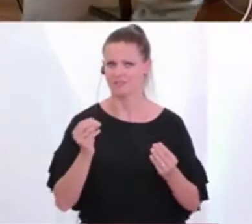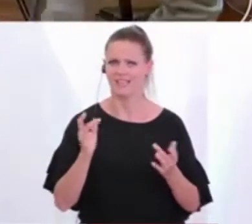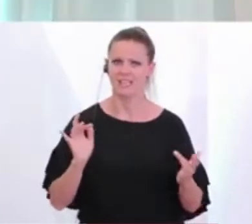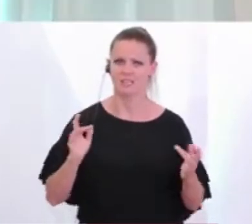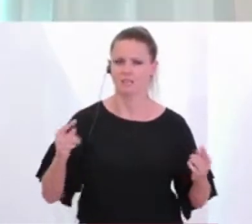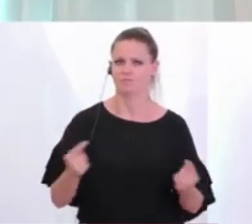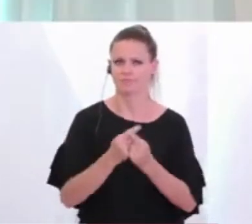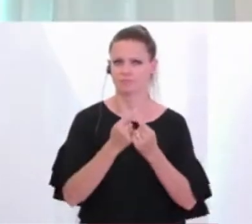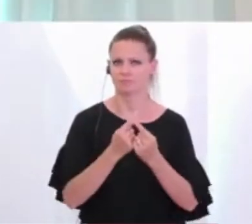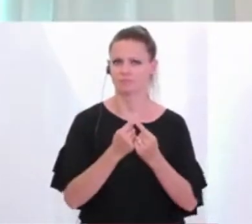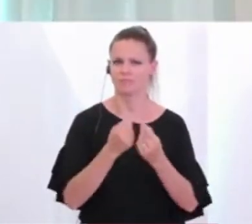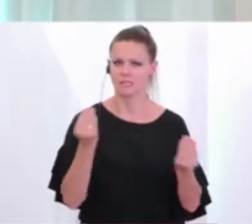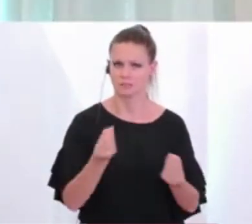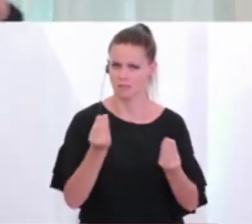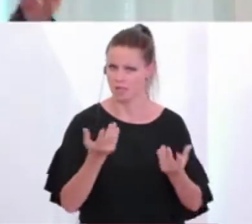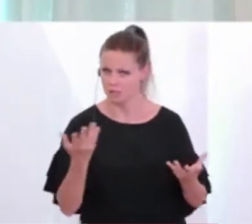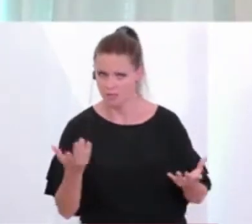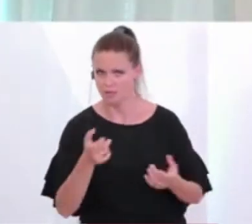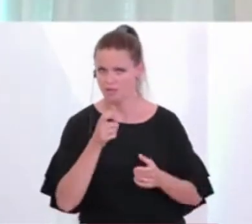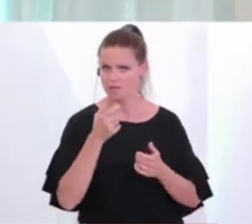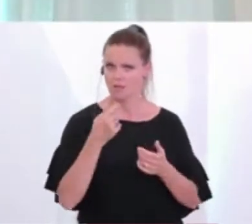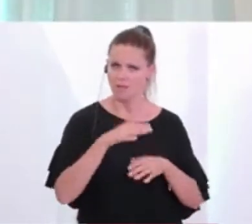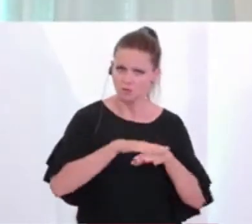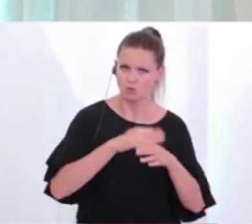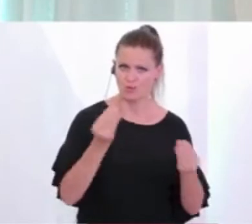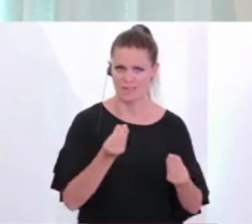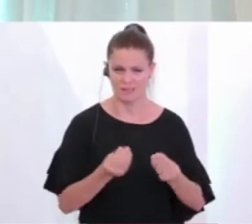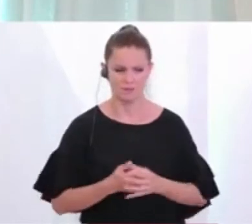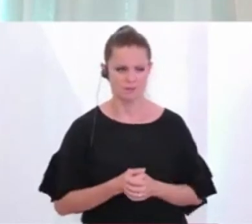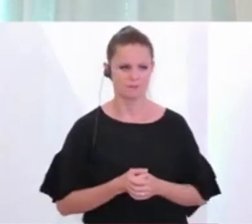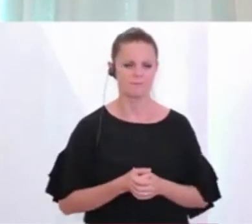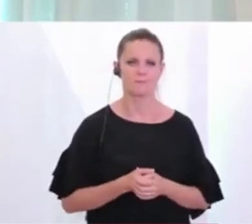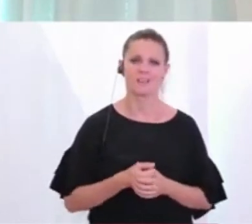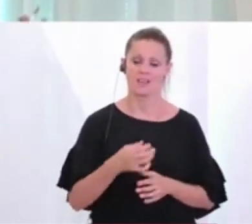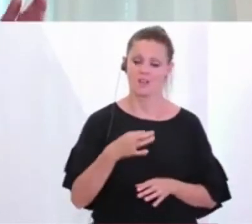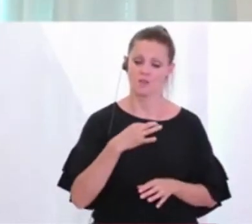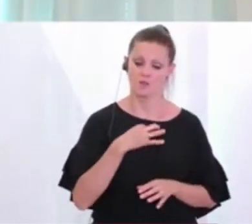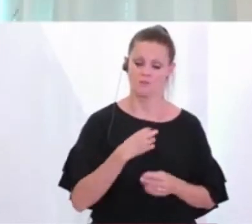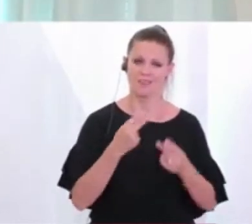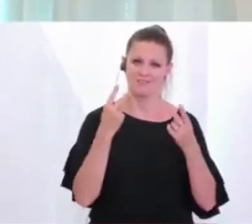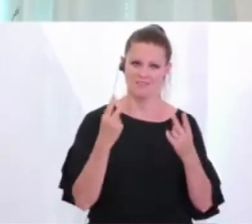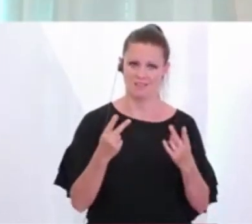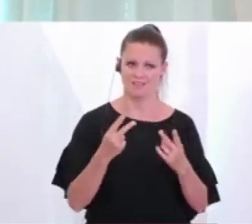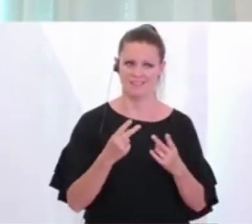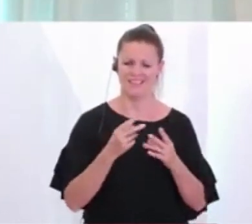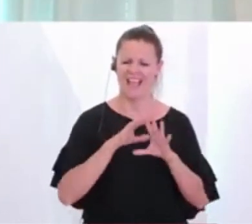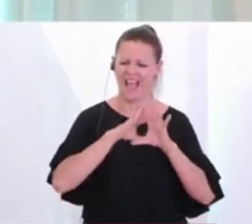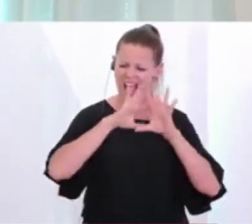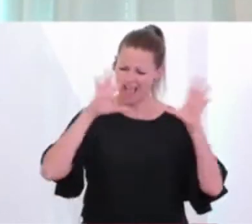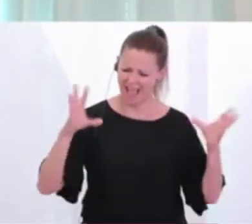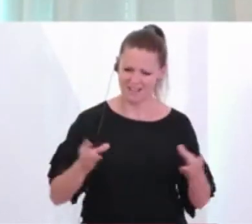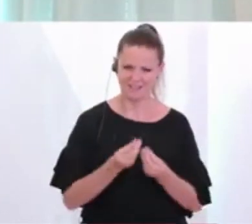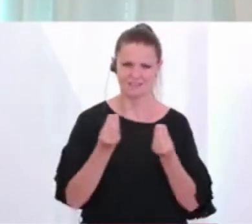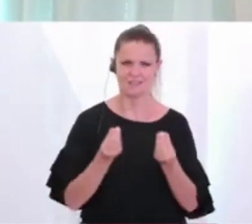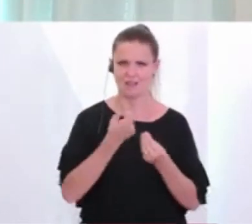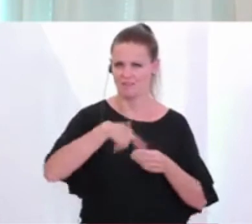Ja, dann darf ich kurz beginnen. Vielleicht der Vorspann ist mir persönlich wichtig. All unser Tun geht